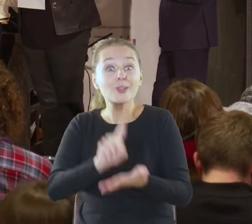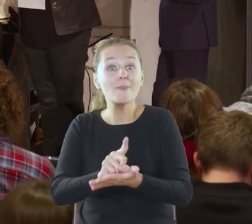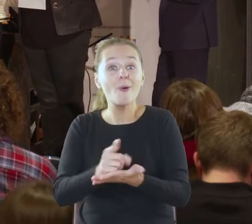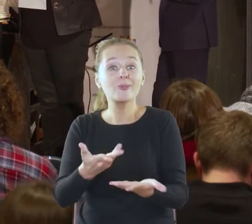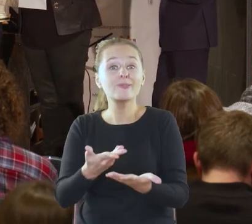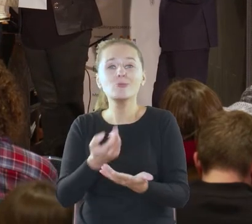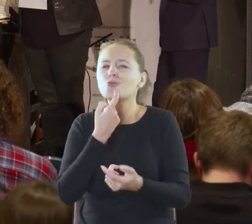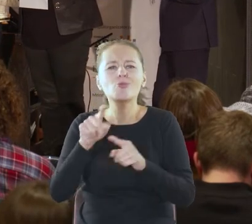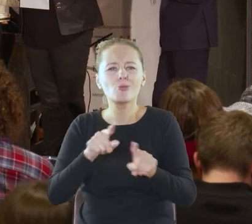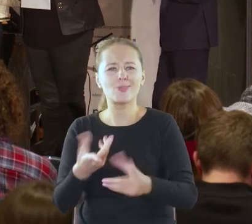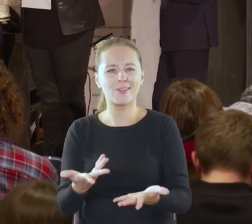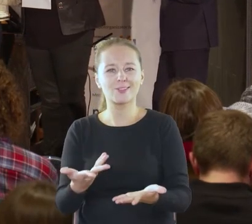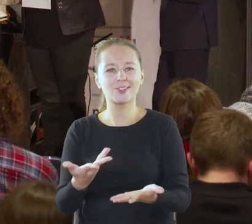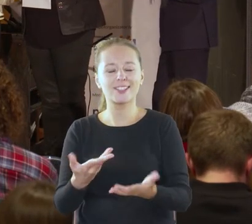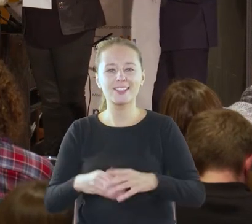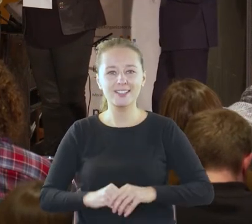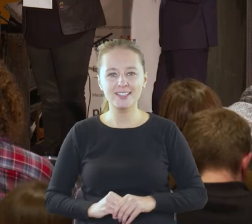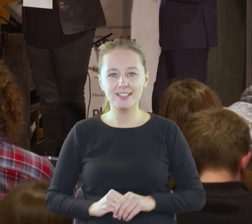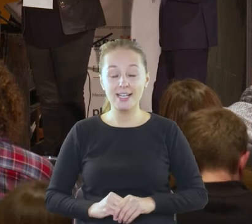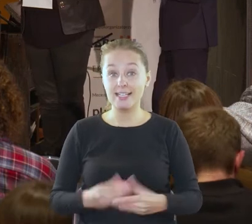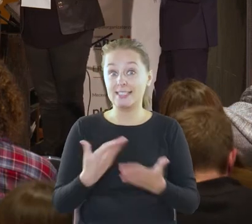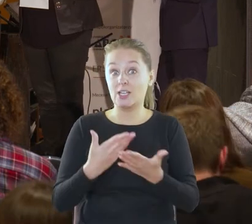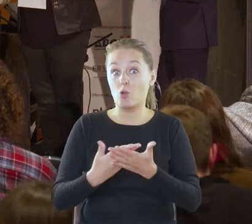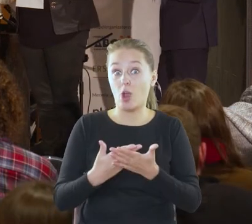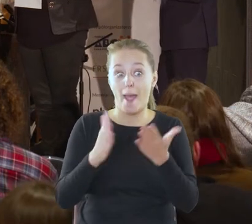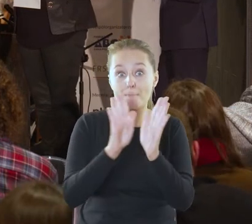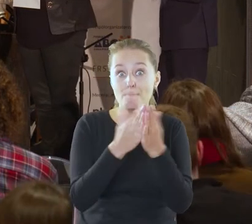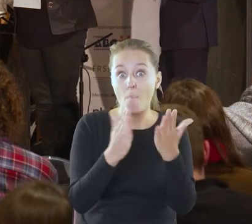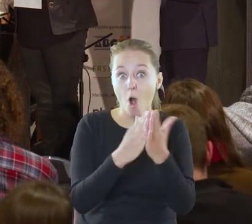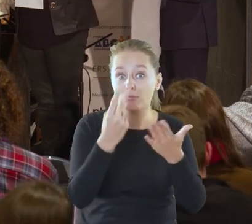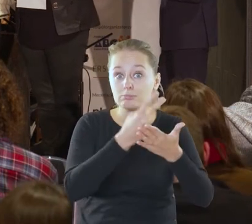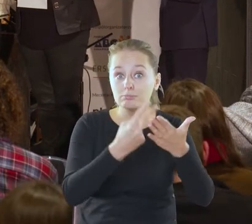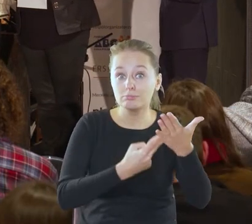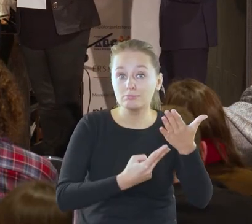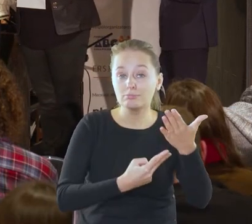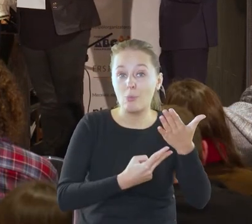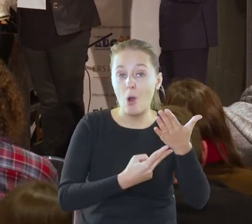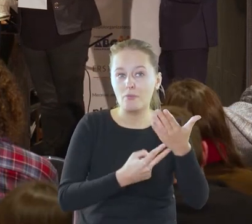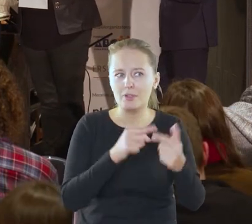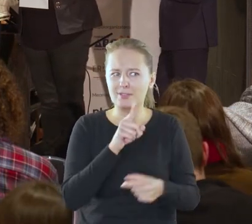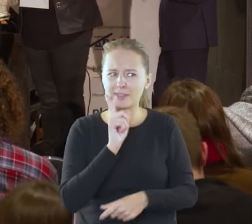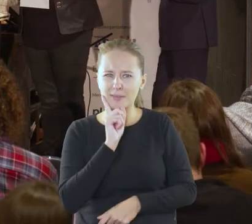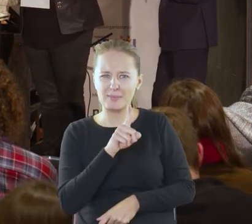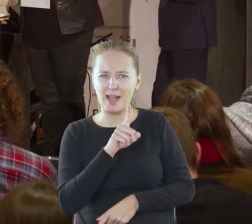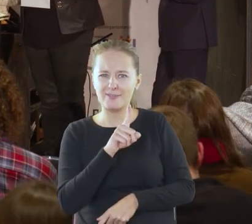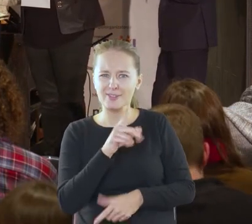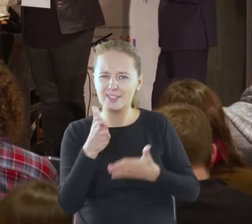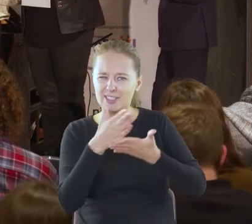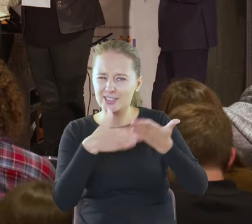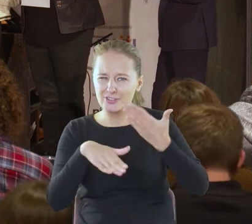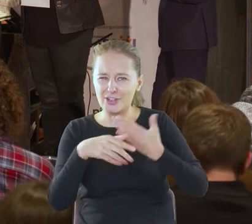kontekście, bo powieść to jest właściwie fragment